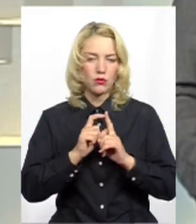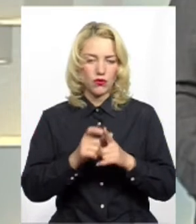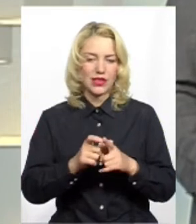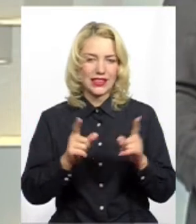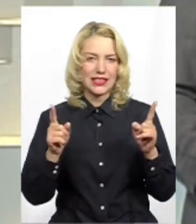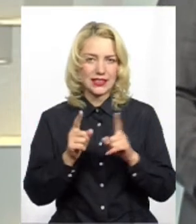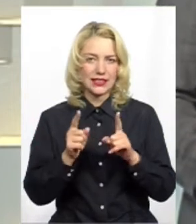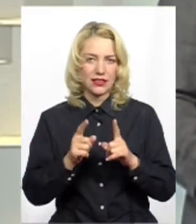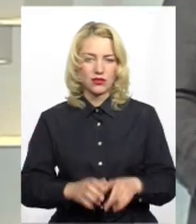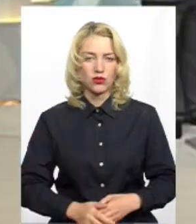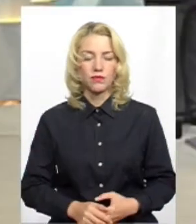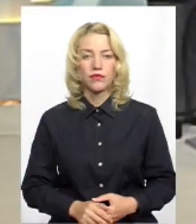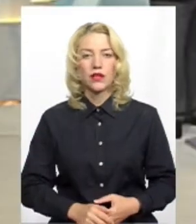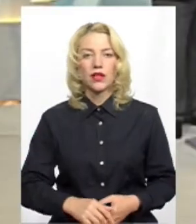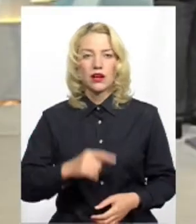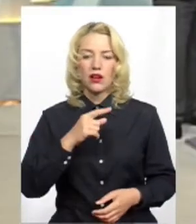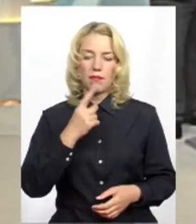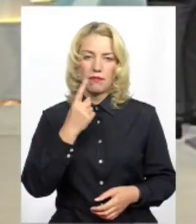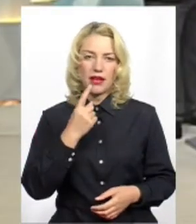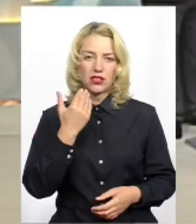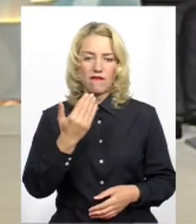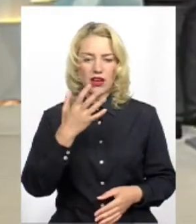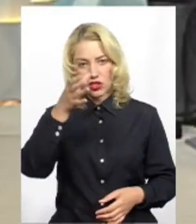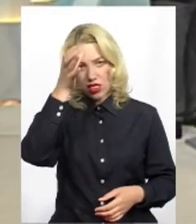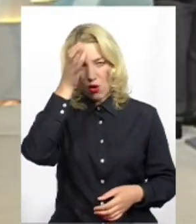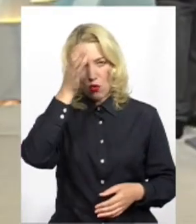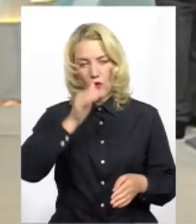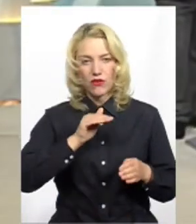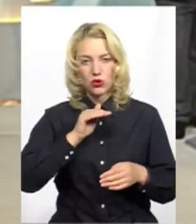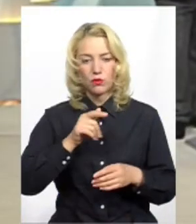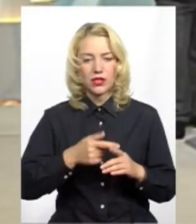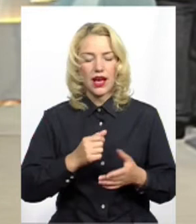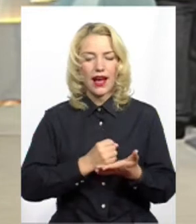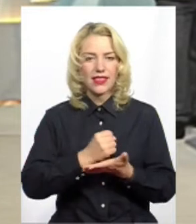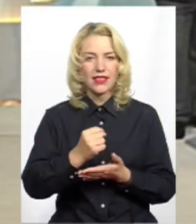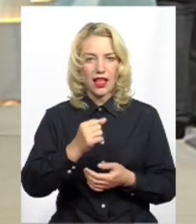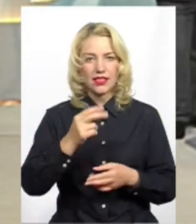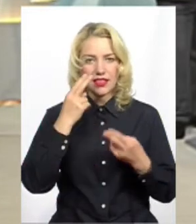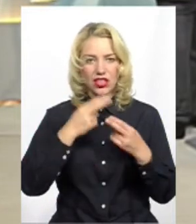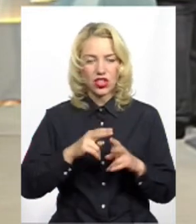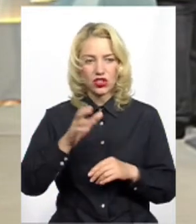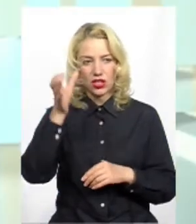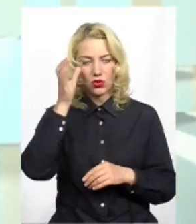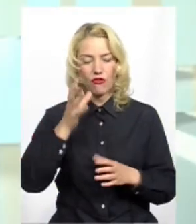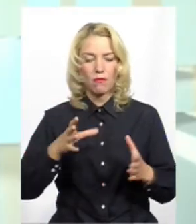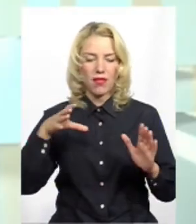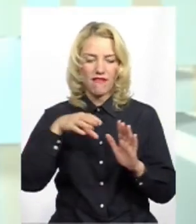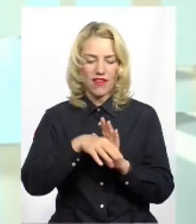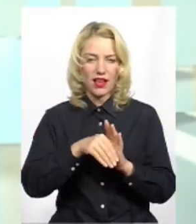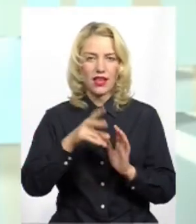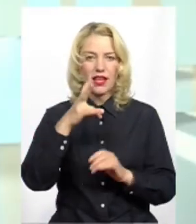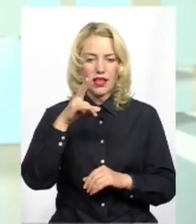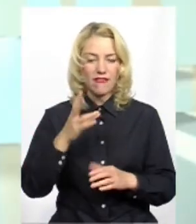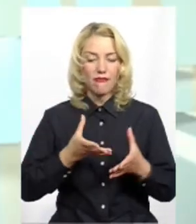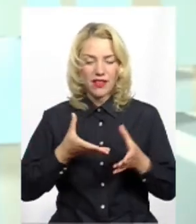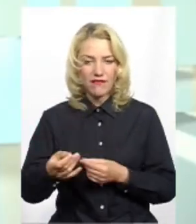словосполученням. Отож, перше, ваш науковий ступінь, а ви кандидат технічних наук, впливає на розмір депутатської